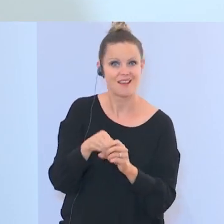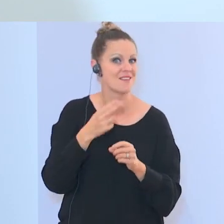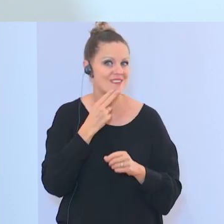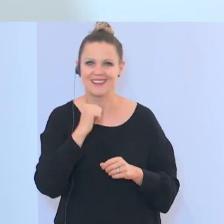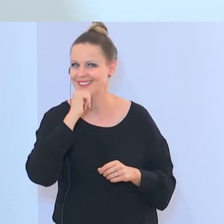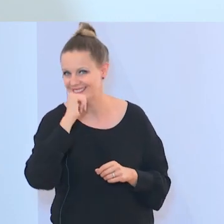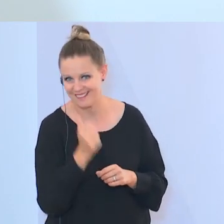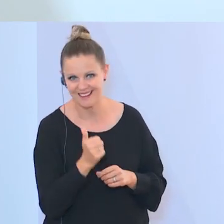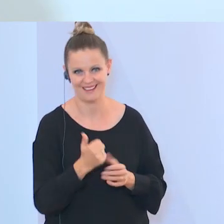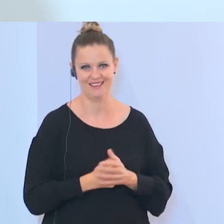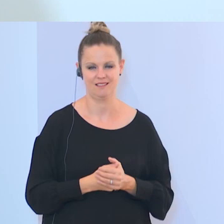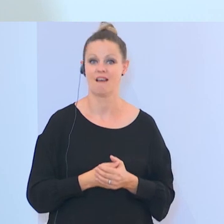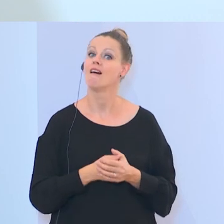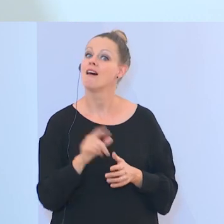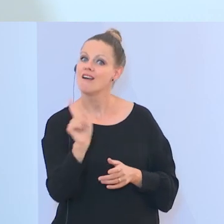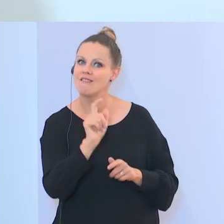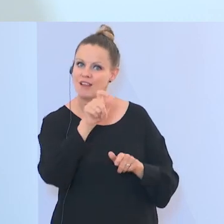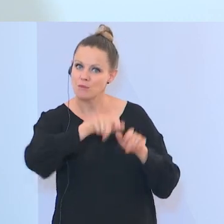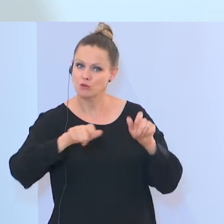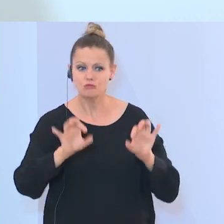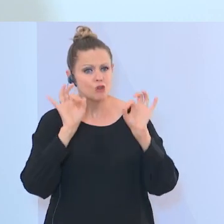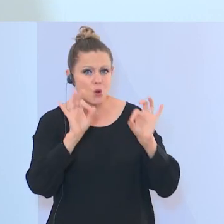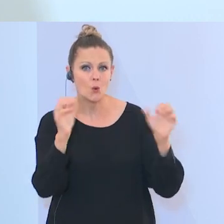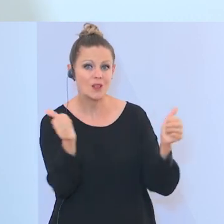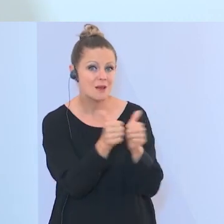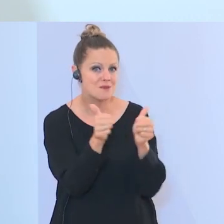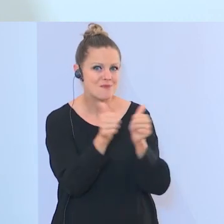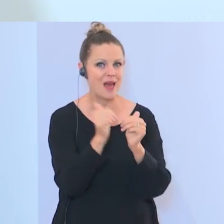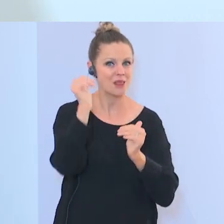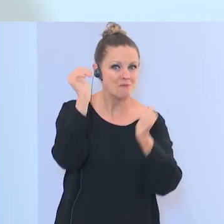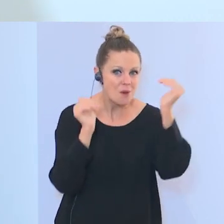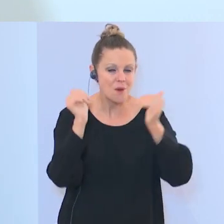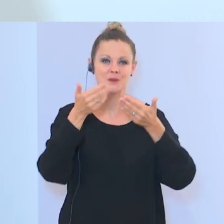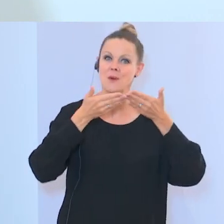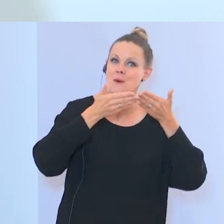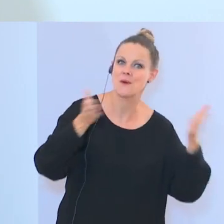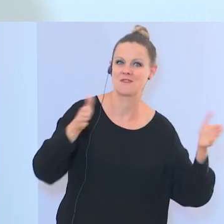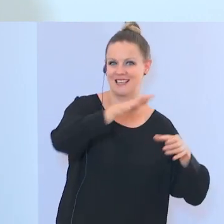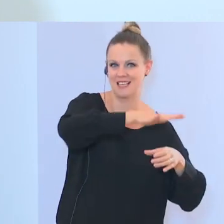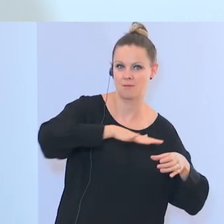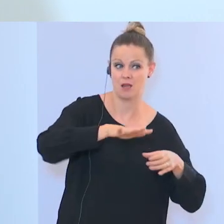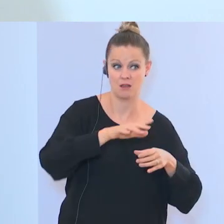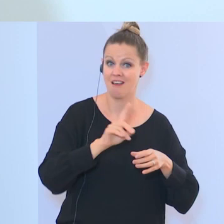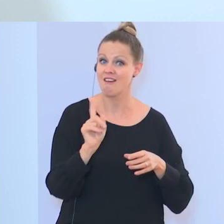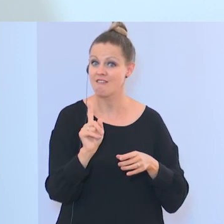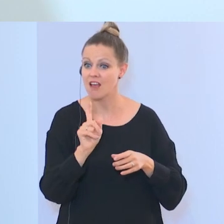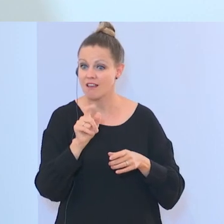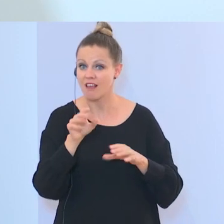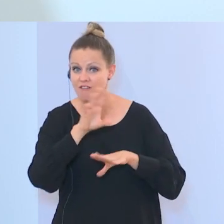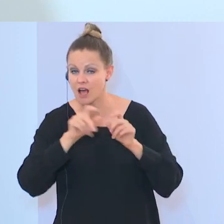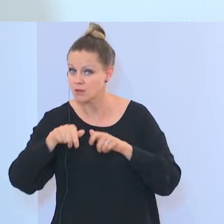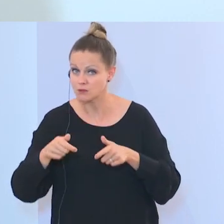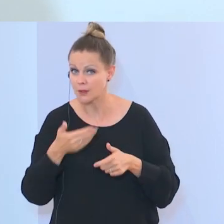Welche Akteure sind gute Partner, der Behörden, der Öffentlichkeit, welche sind es nicht. Wo